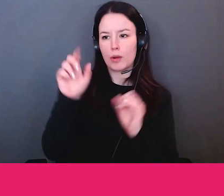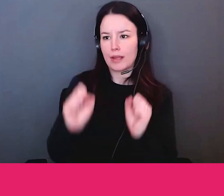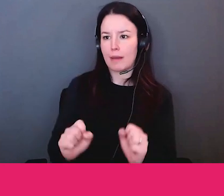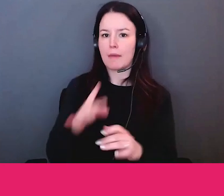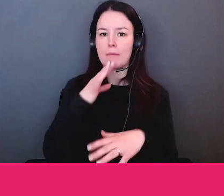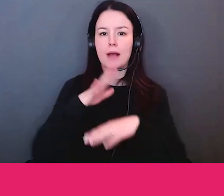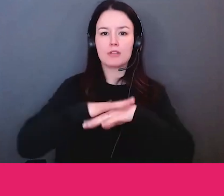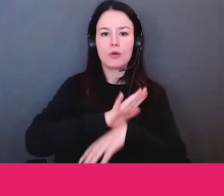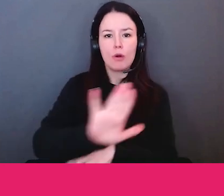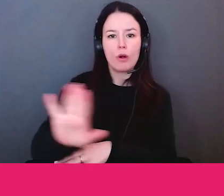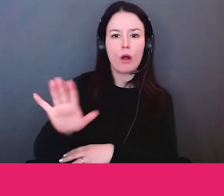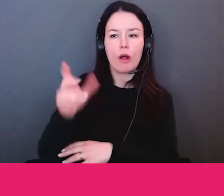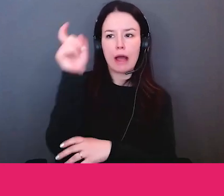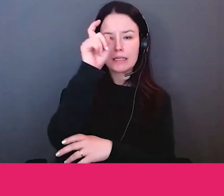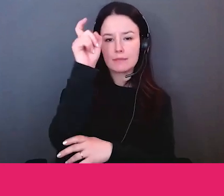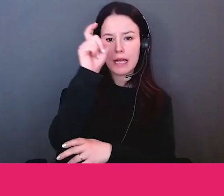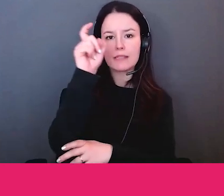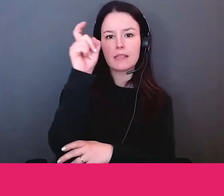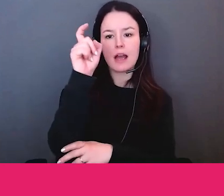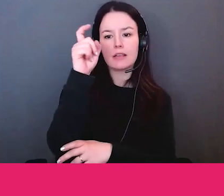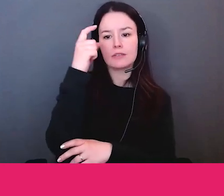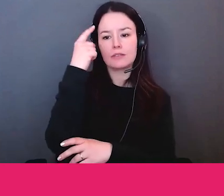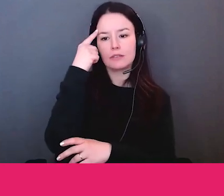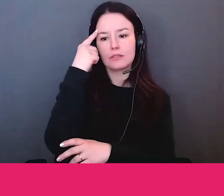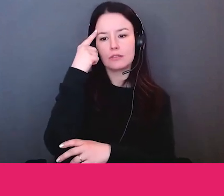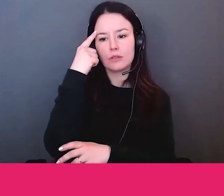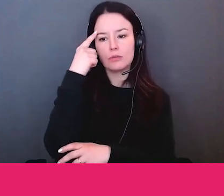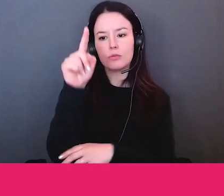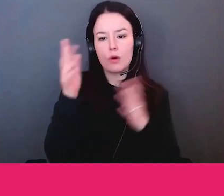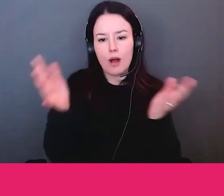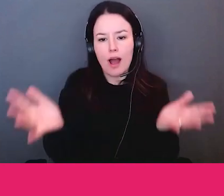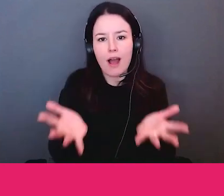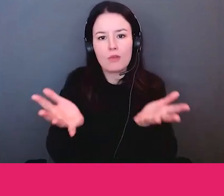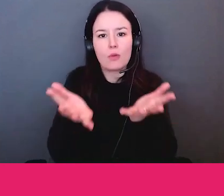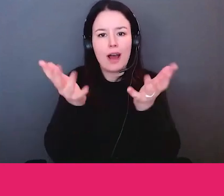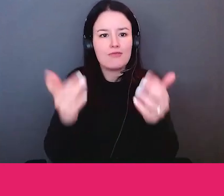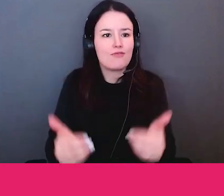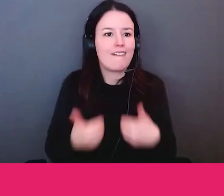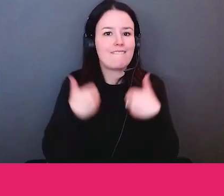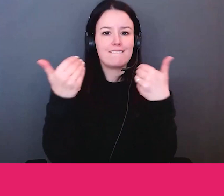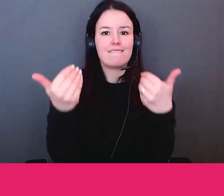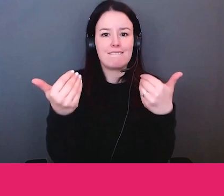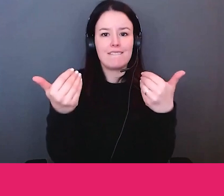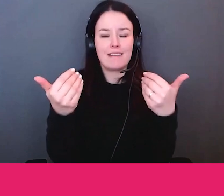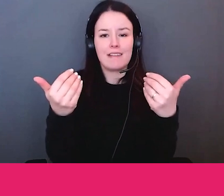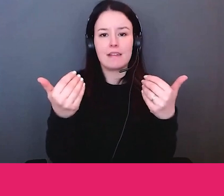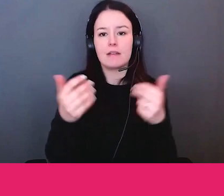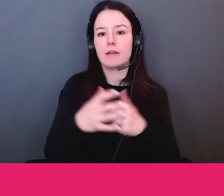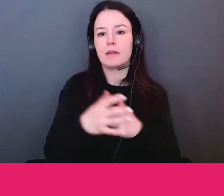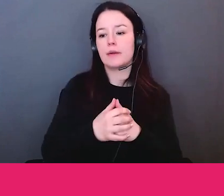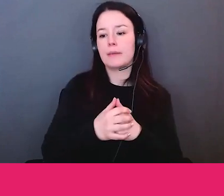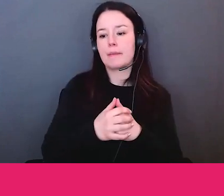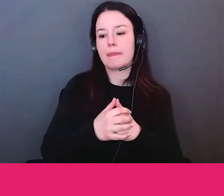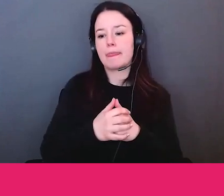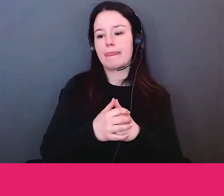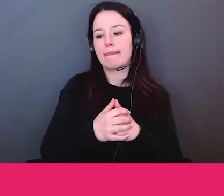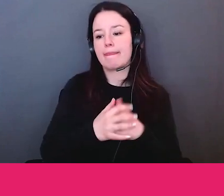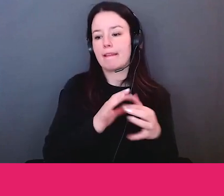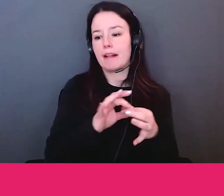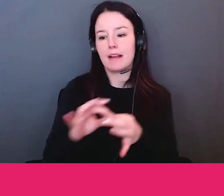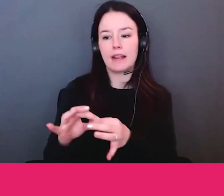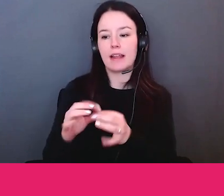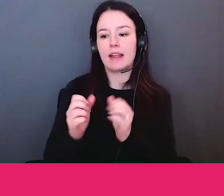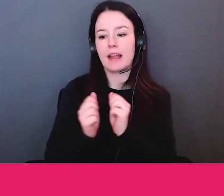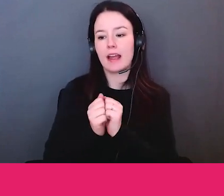on avait créé dans notre moment ensemble on avait créé ce cercle sacré sur la